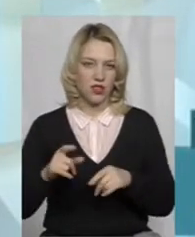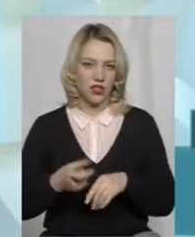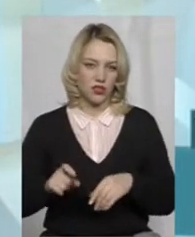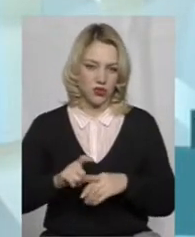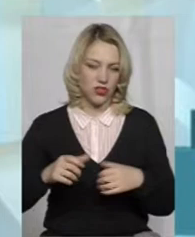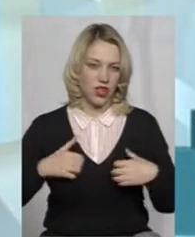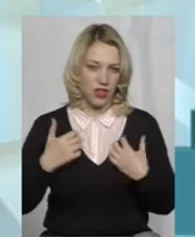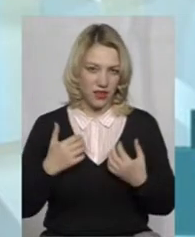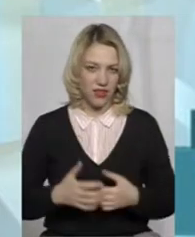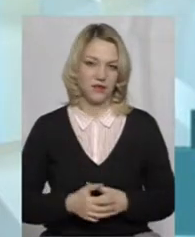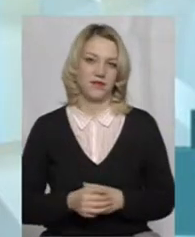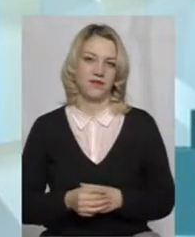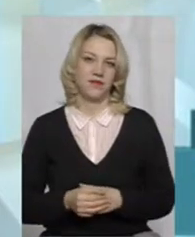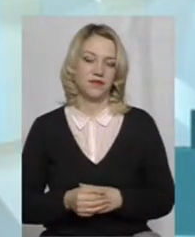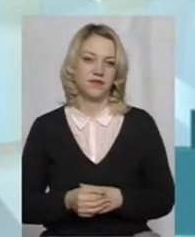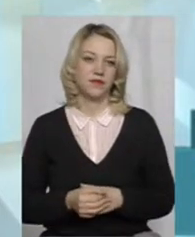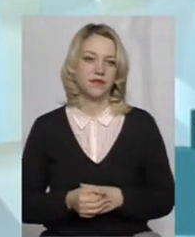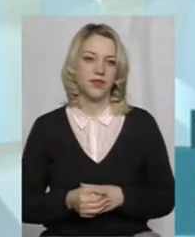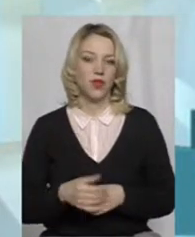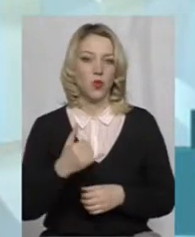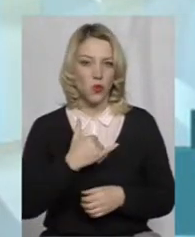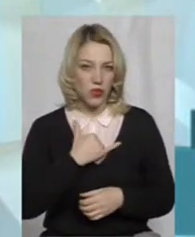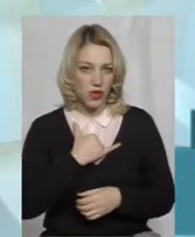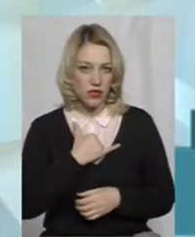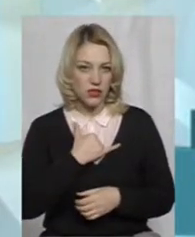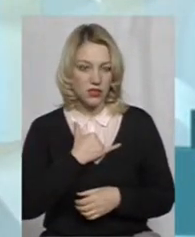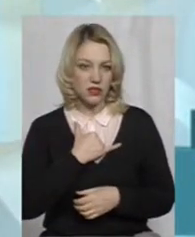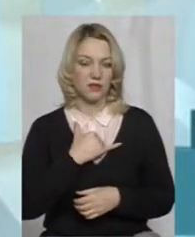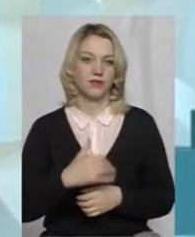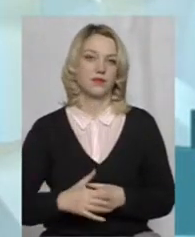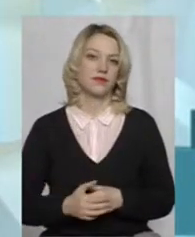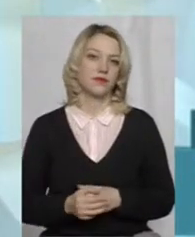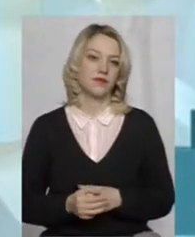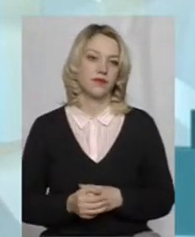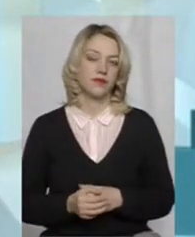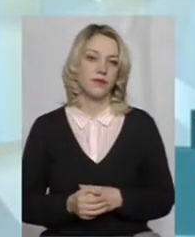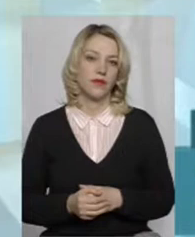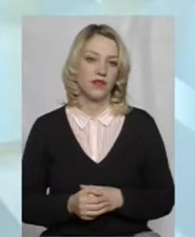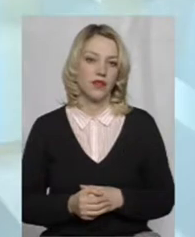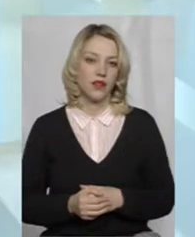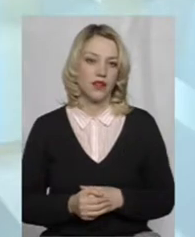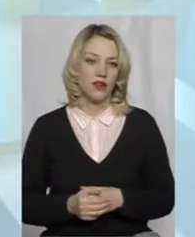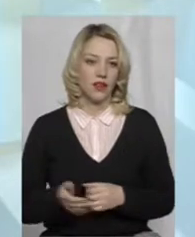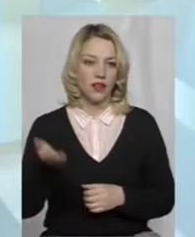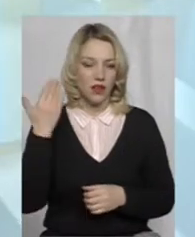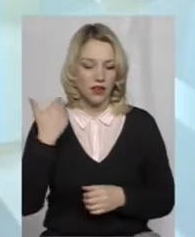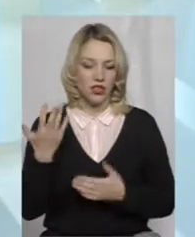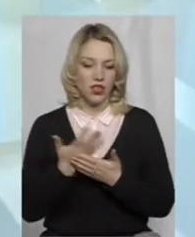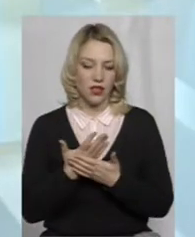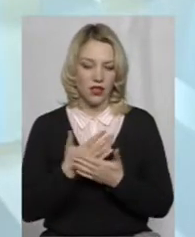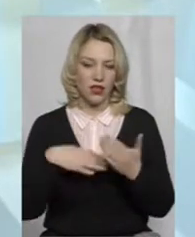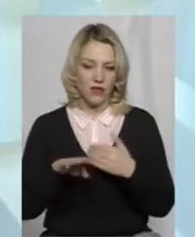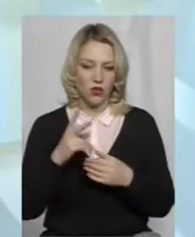дуже жахлива. У нас раніше кіно-відео-прокат